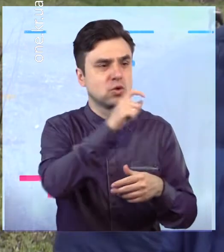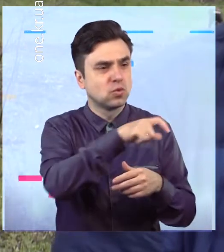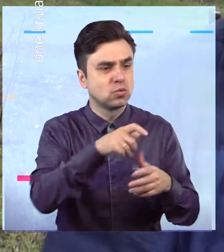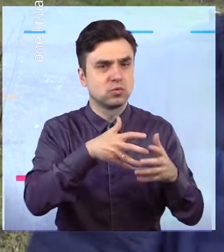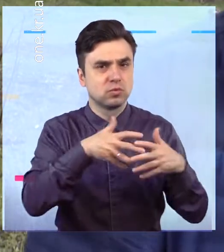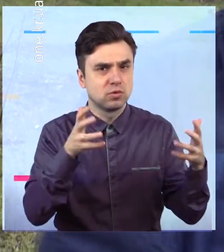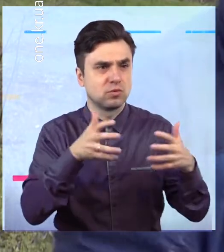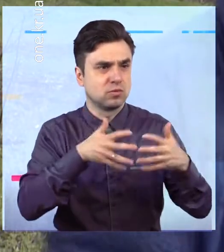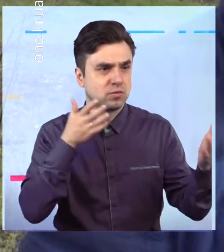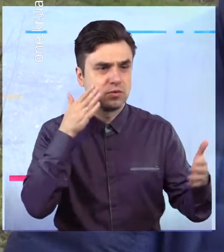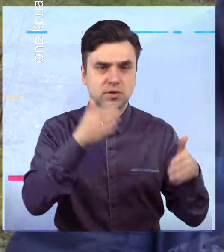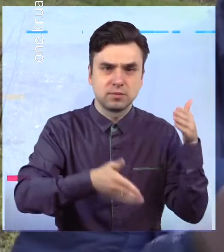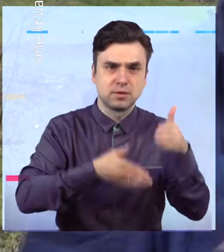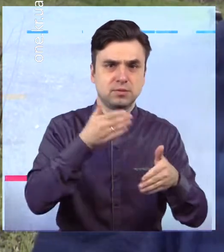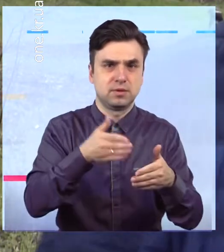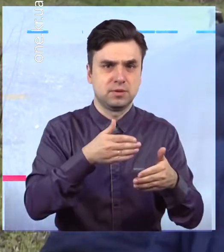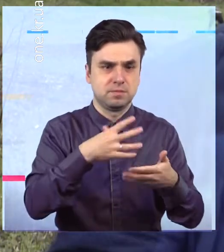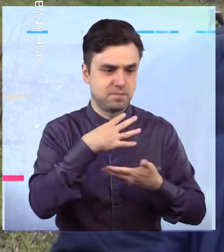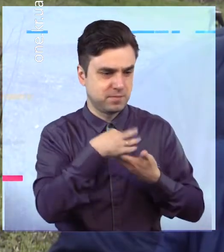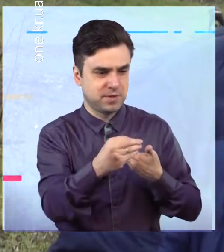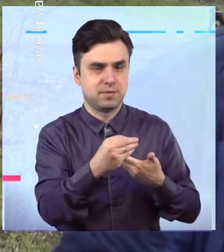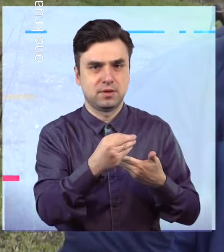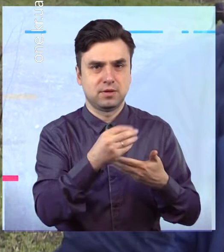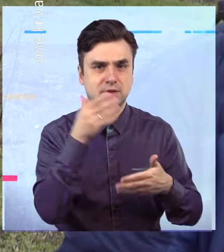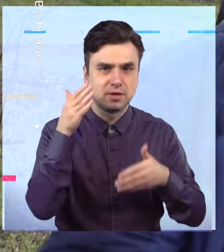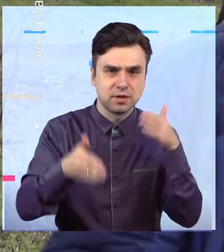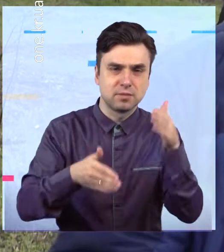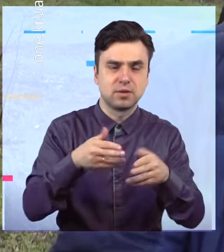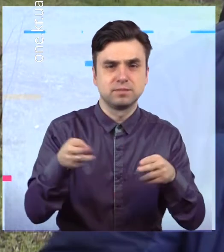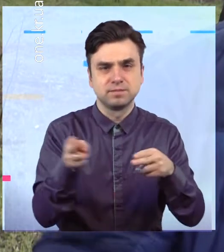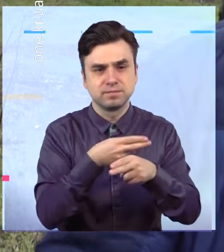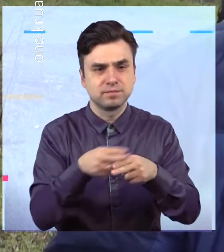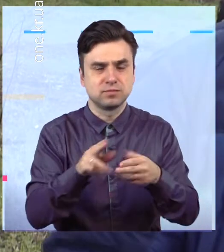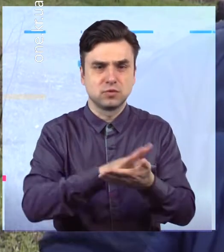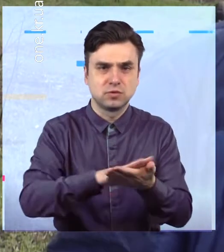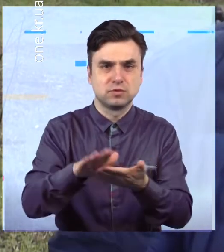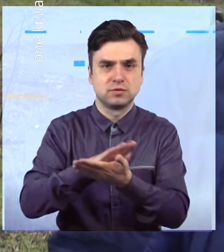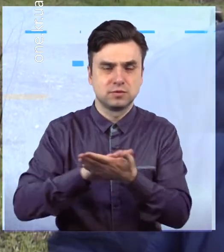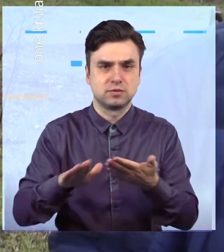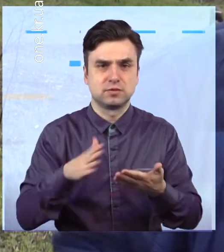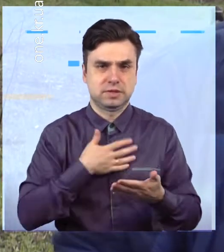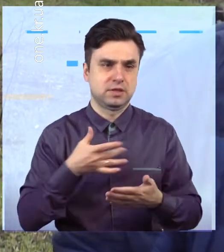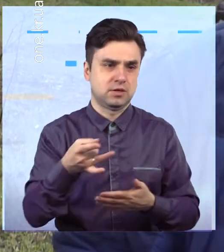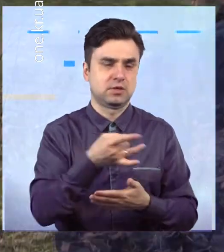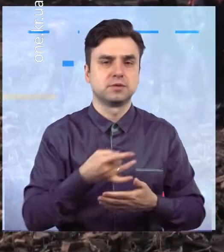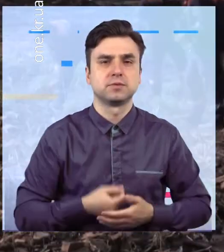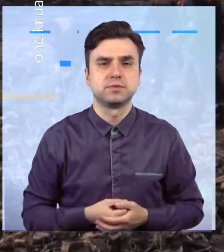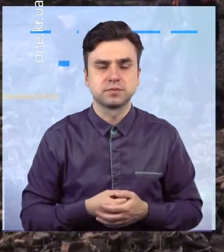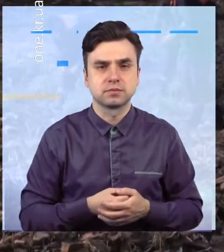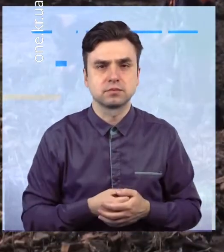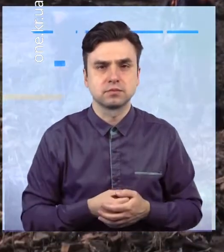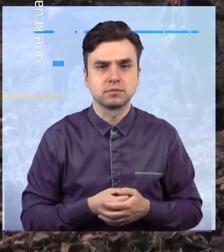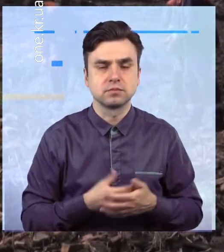так, і ми послідували нашому прикладу і долучалися до таких акцій в нашому районі.